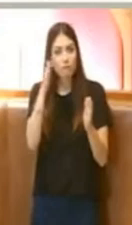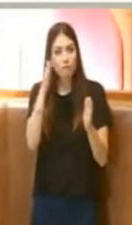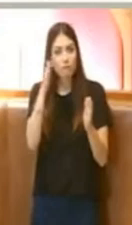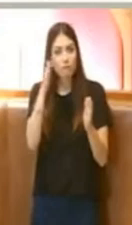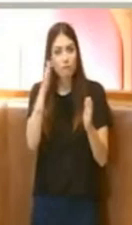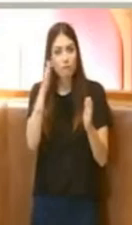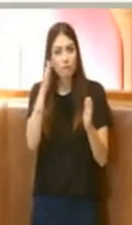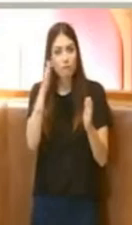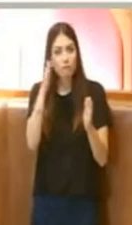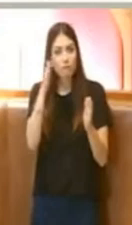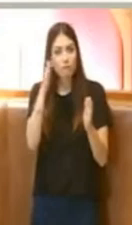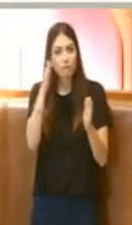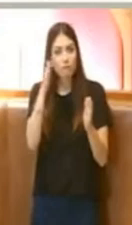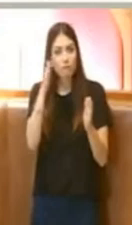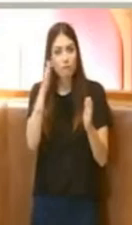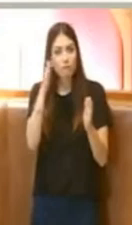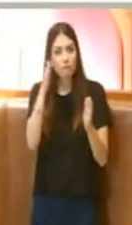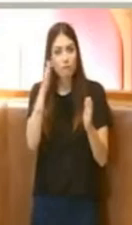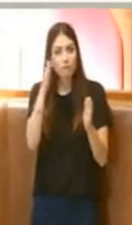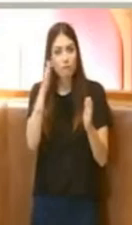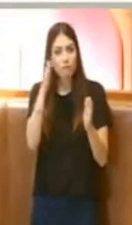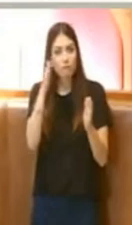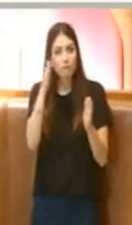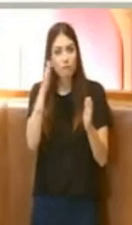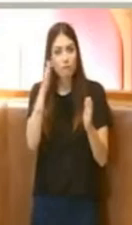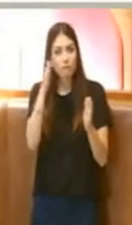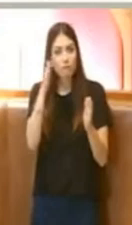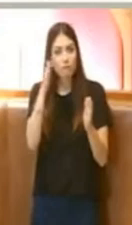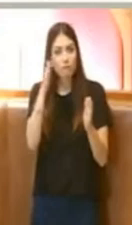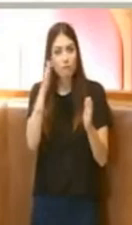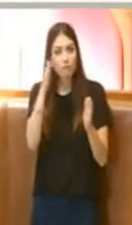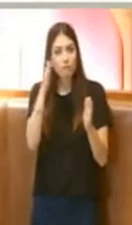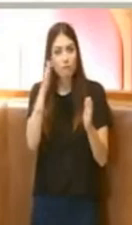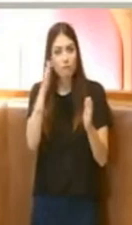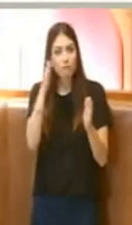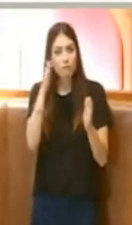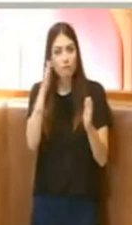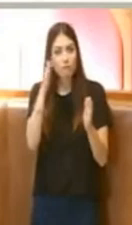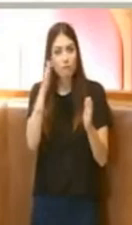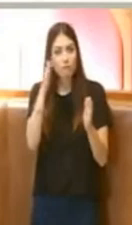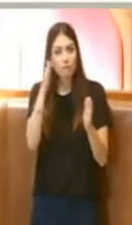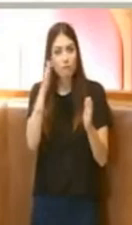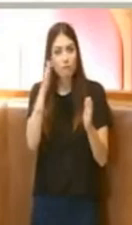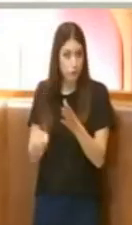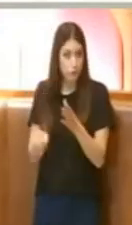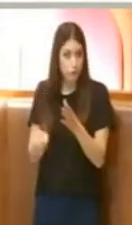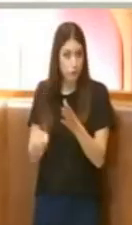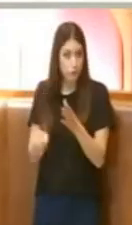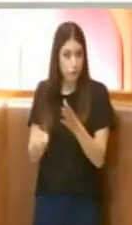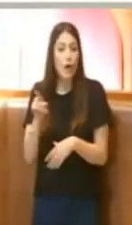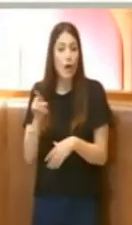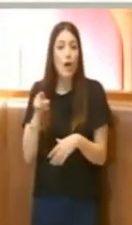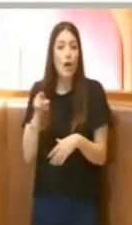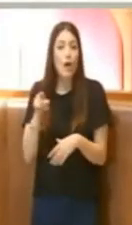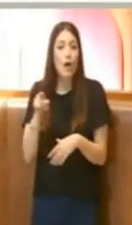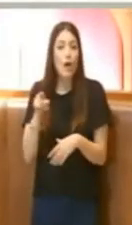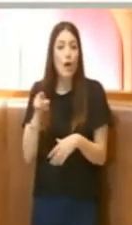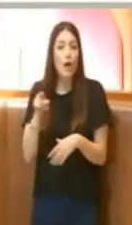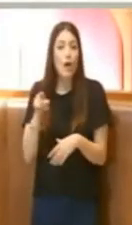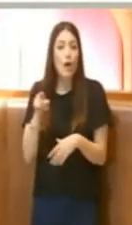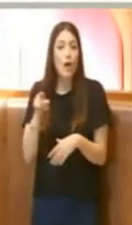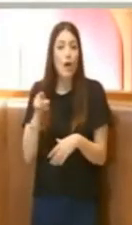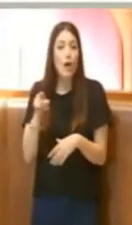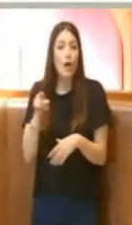sportivo, delle attività di base fatte dalle associazioni ma appunto andare a superare i rilievi